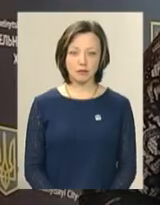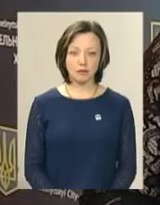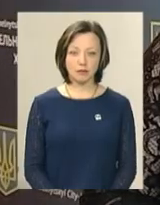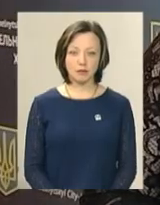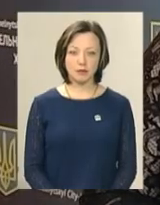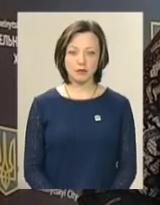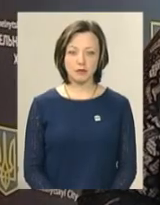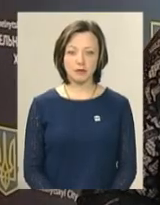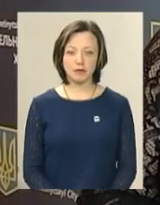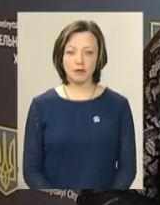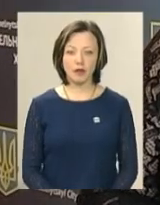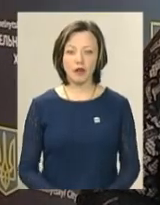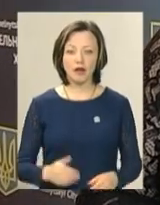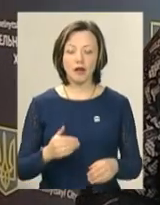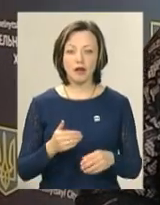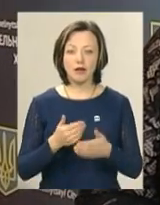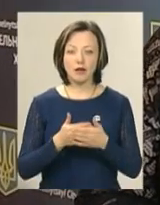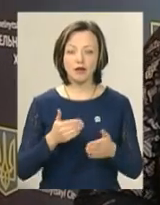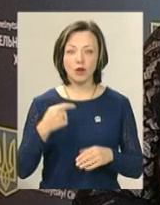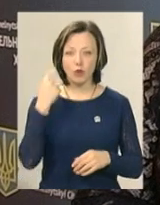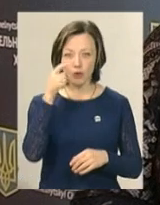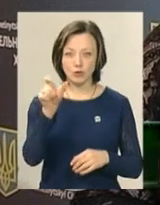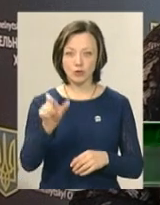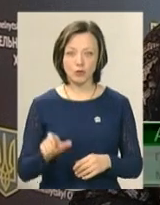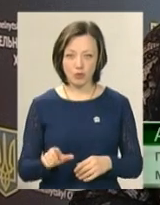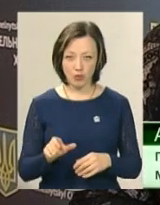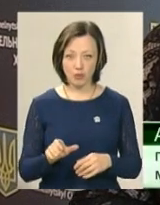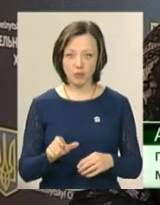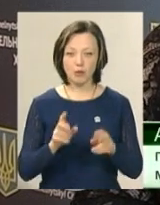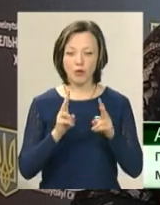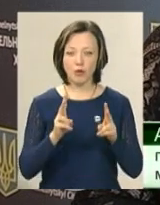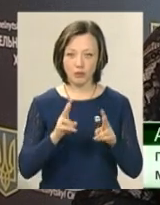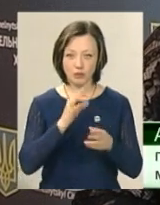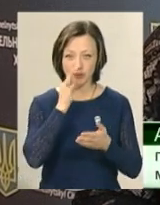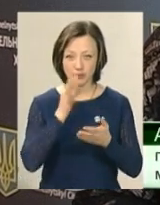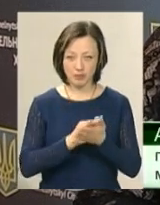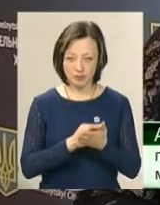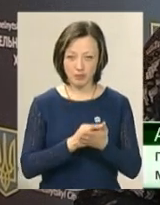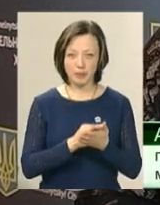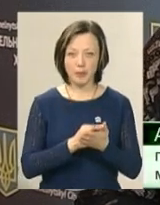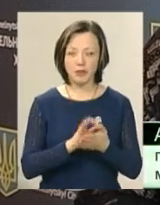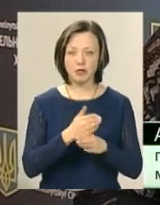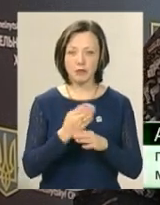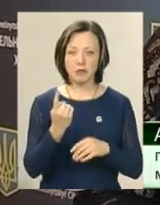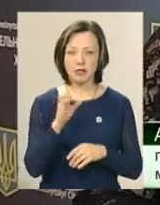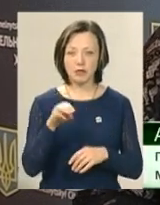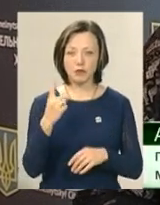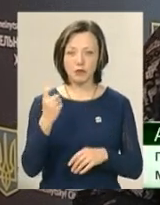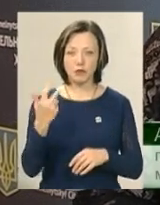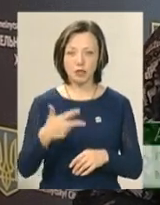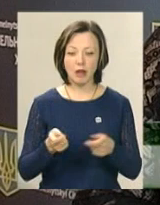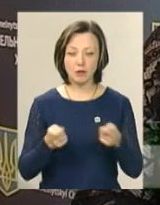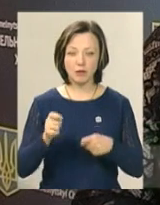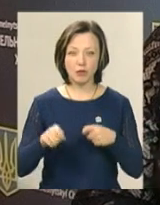Від особи, відносно якої вирішиться питання про притягнення до відповідальності за частини першої статті 130-ї Кодексу України про